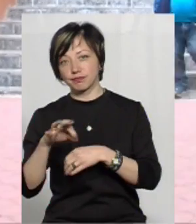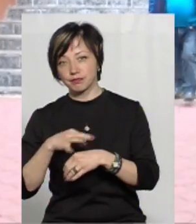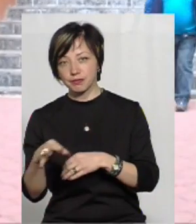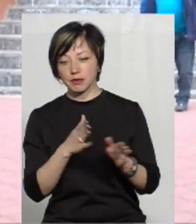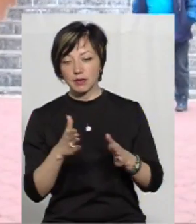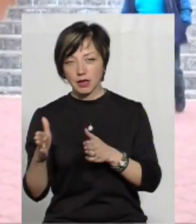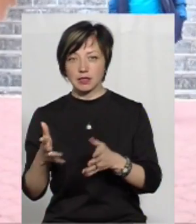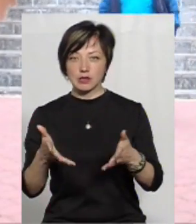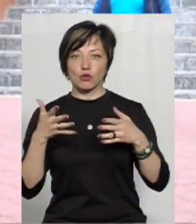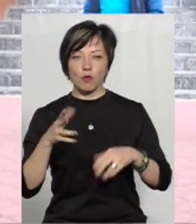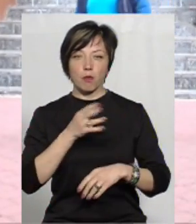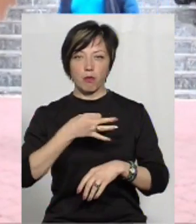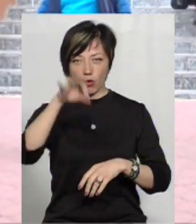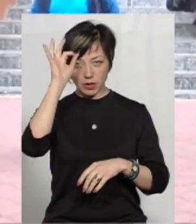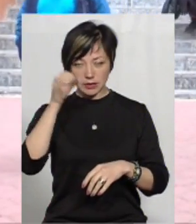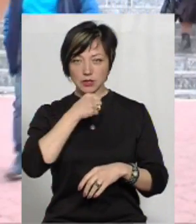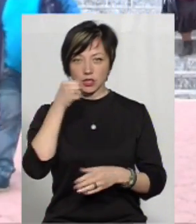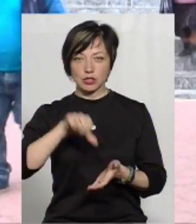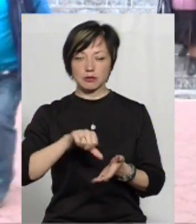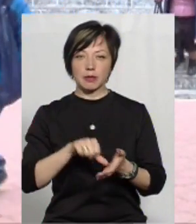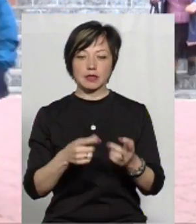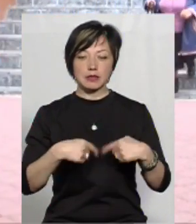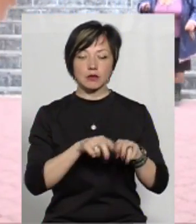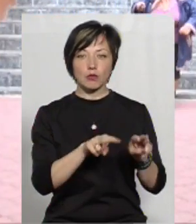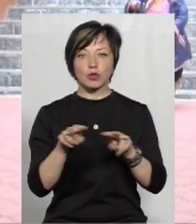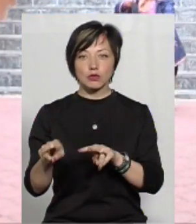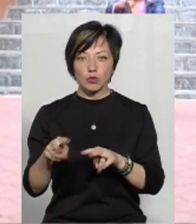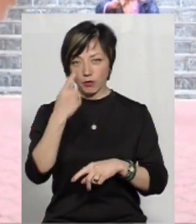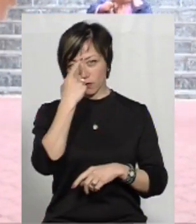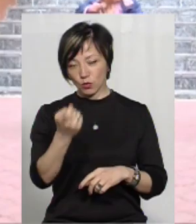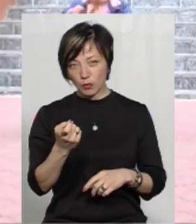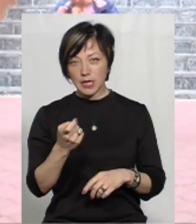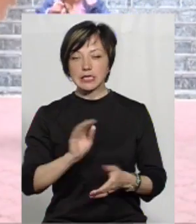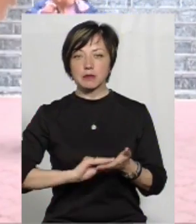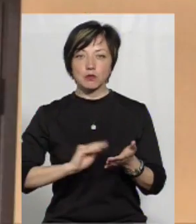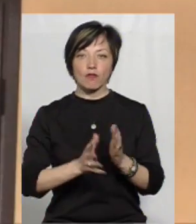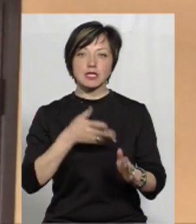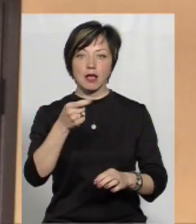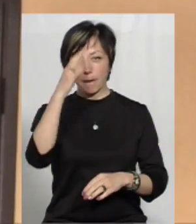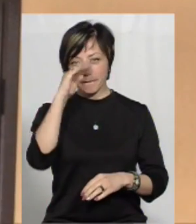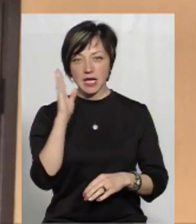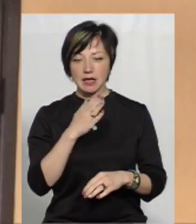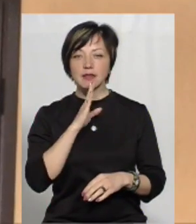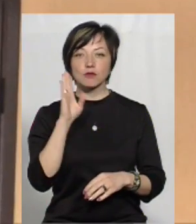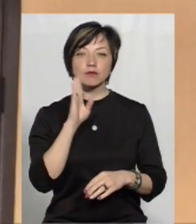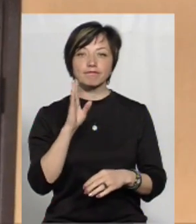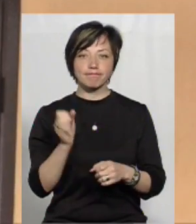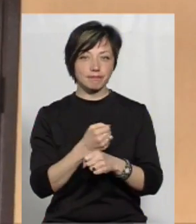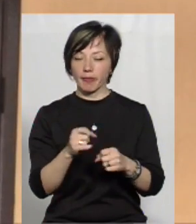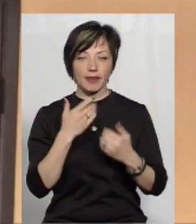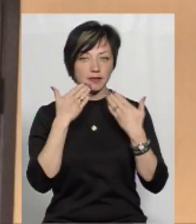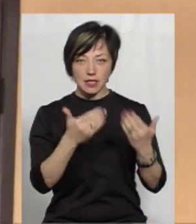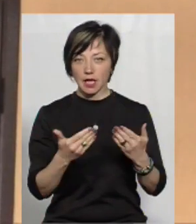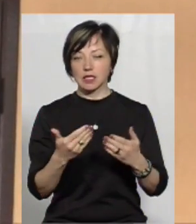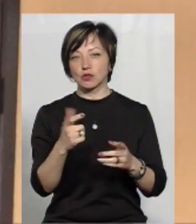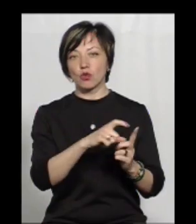Людмила Берестовська, старший інспектор сектору моніторингу Хмельницького відділу поліції, повідомила. З письмовою заявою батьки побитої дівчини не зверталися. За